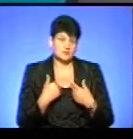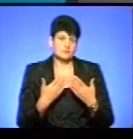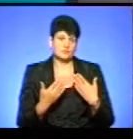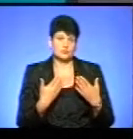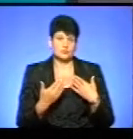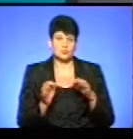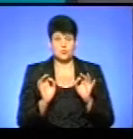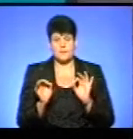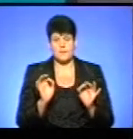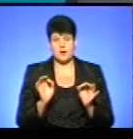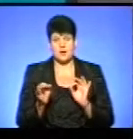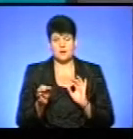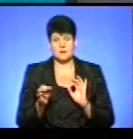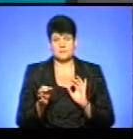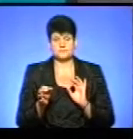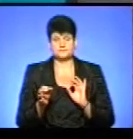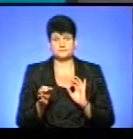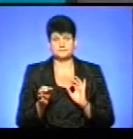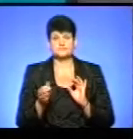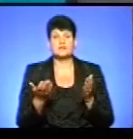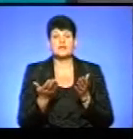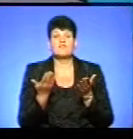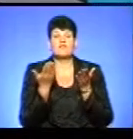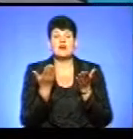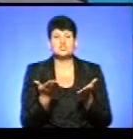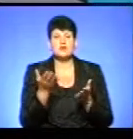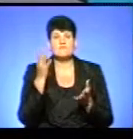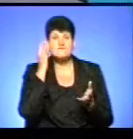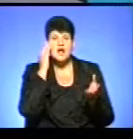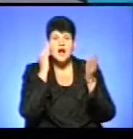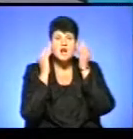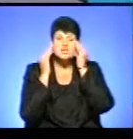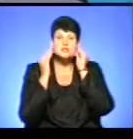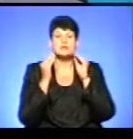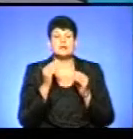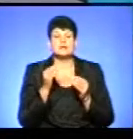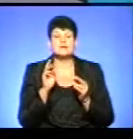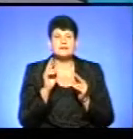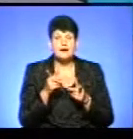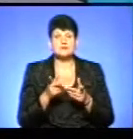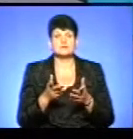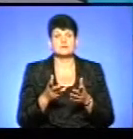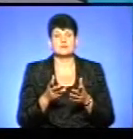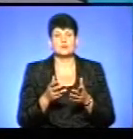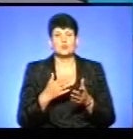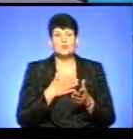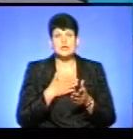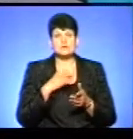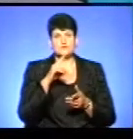нормально до таких тварин. Яке Ваше враження чи думка з приводу того, як утримаються тварин у нашому